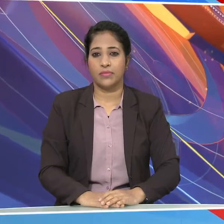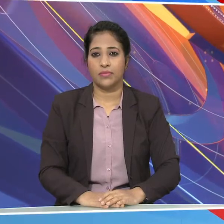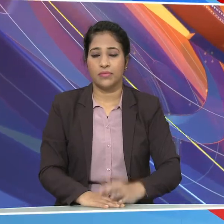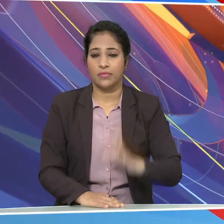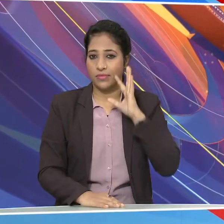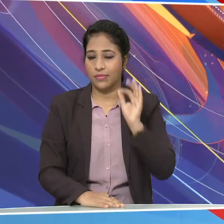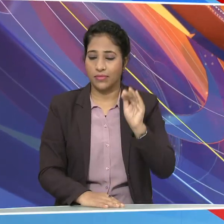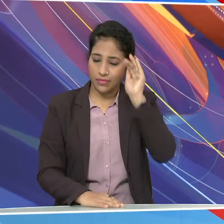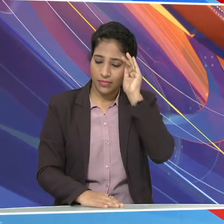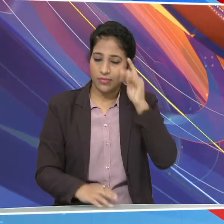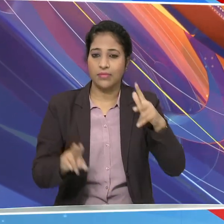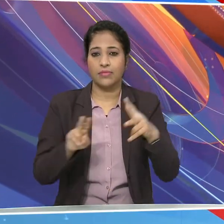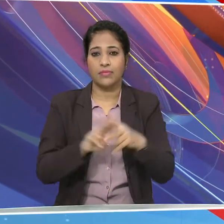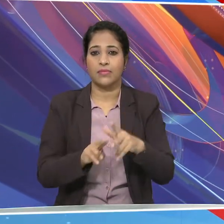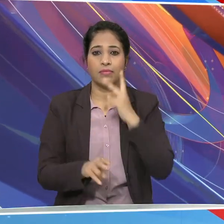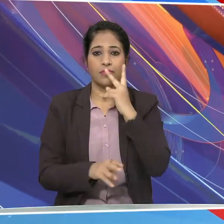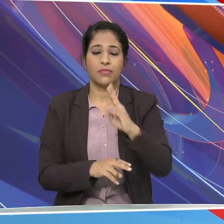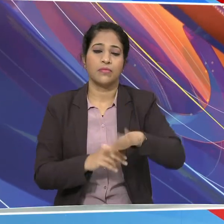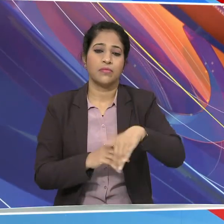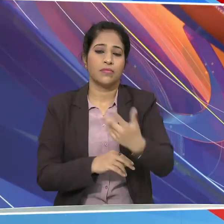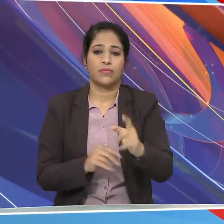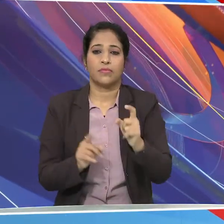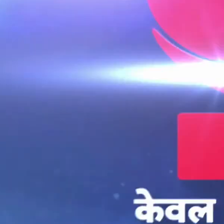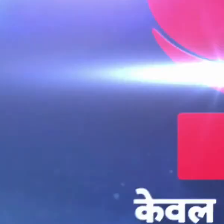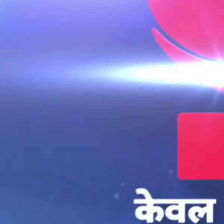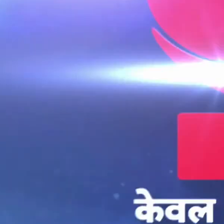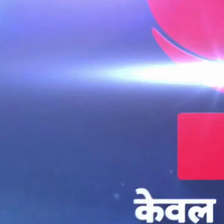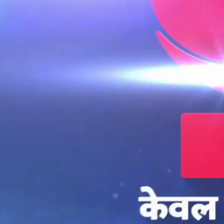रुकिंग एक छोड़े से ब्रेक के लिए चलत हाजर होते हैं